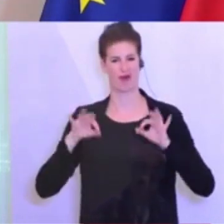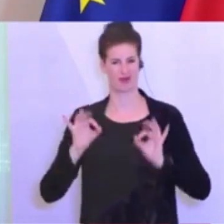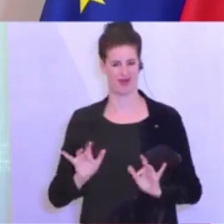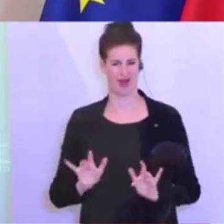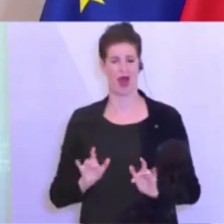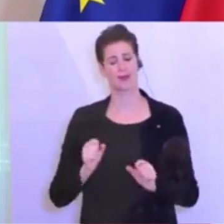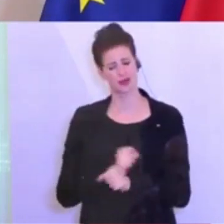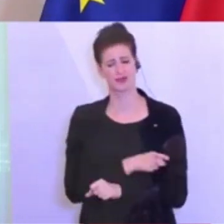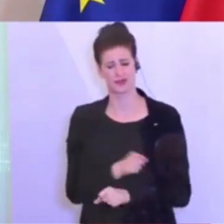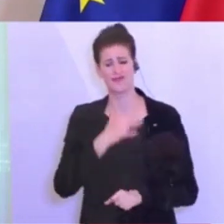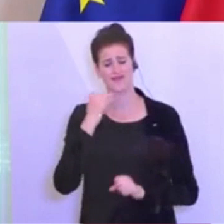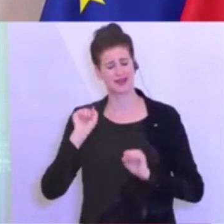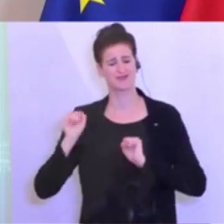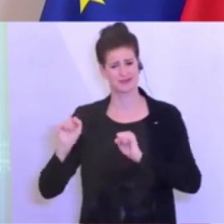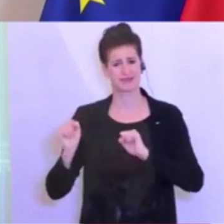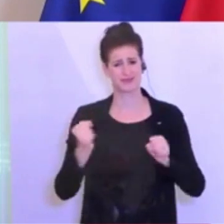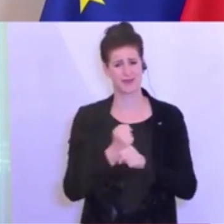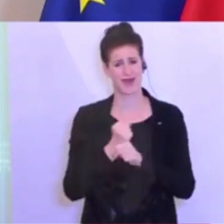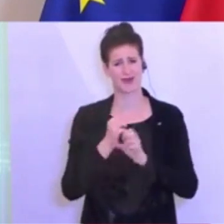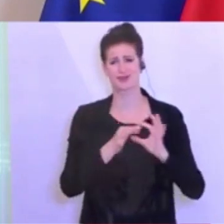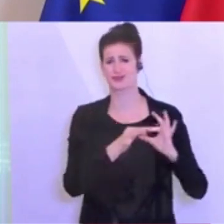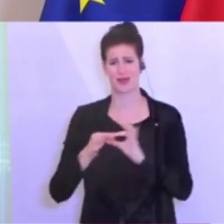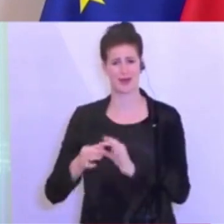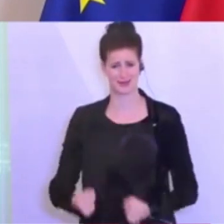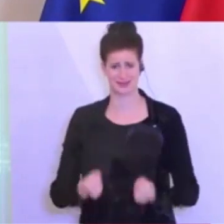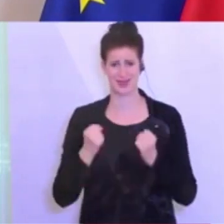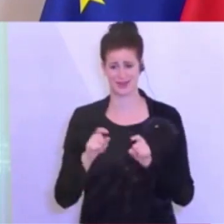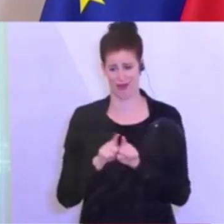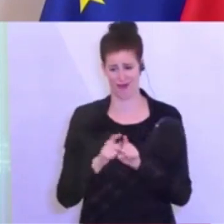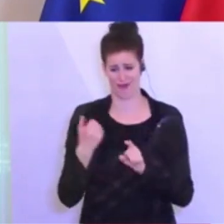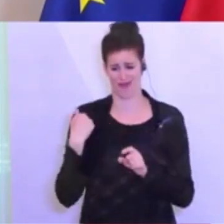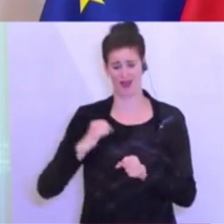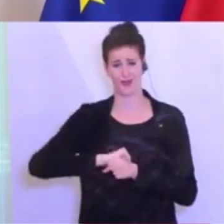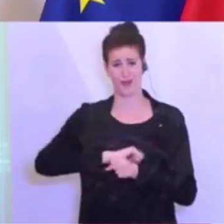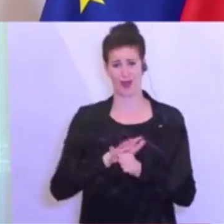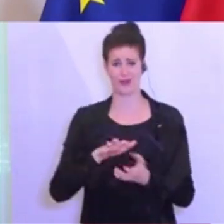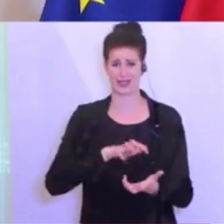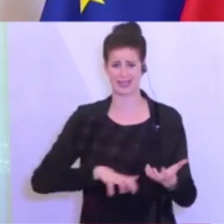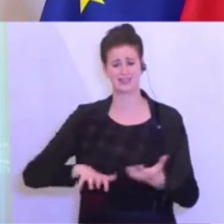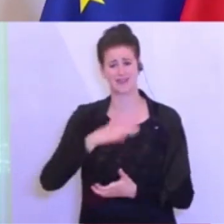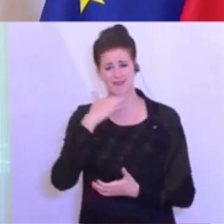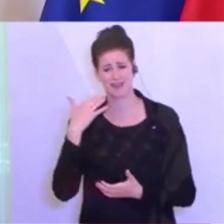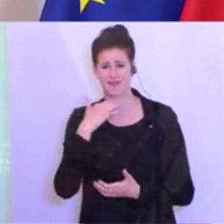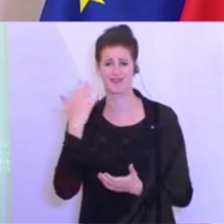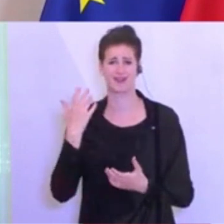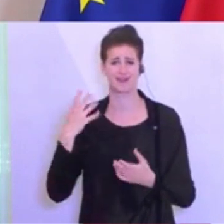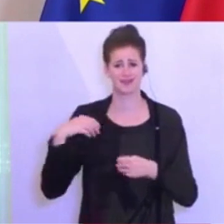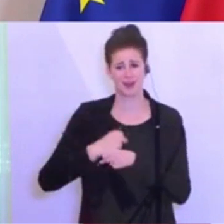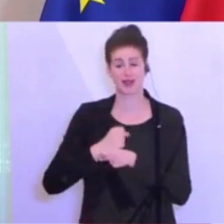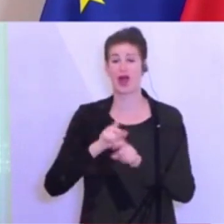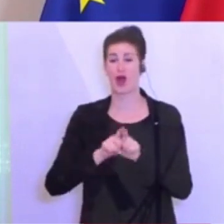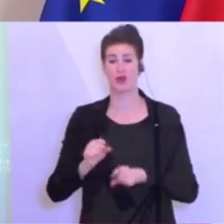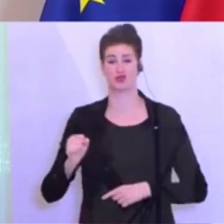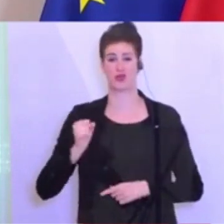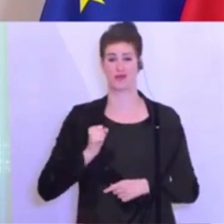weiterhin für unsere Sicherheit auch jetzt gerade in der Coronavirus-Krise gesorgt haben und sorgen. Genauso aber den Soldatinnen und Soldaten ein großes